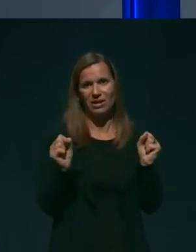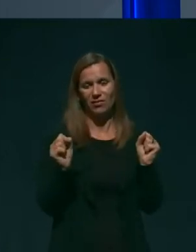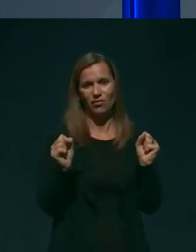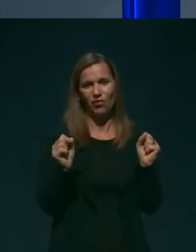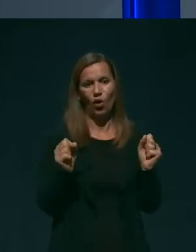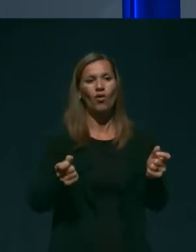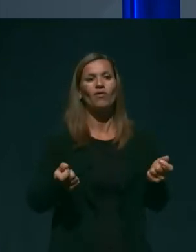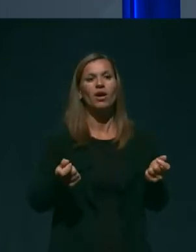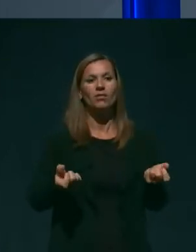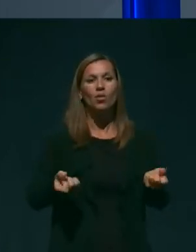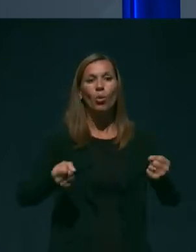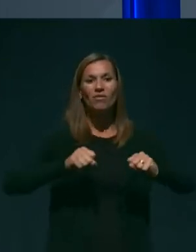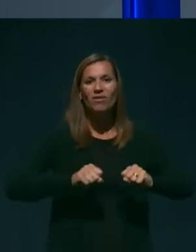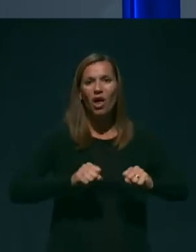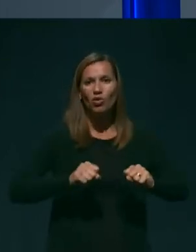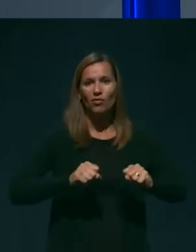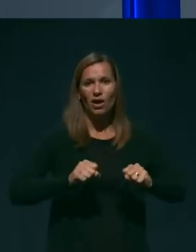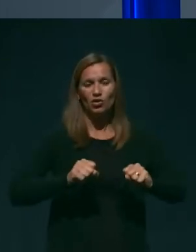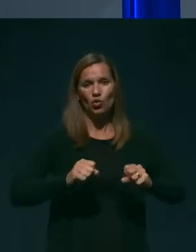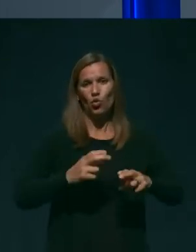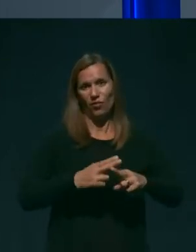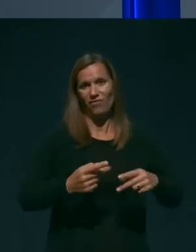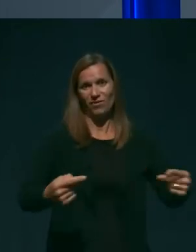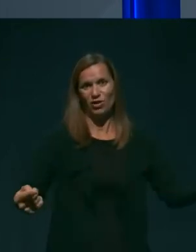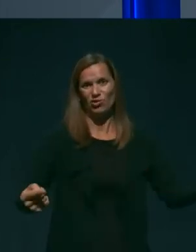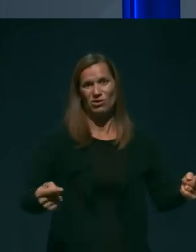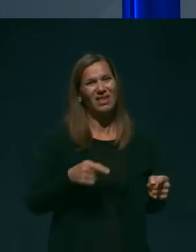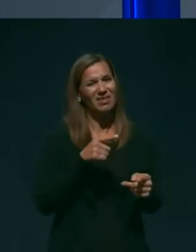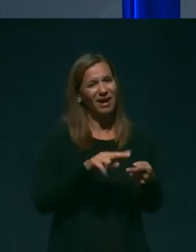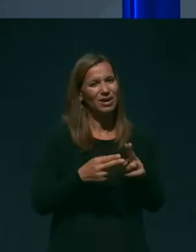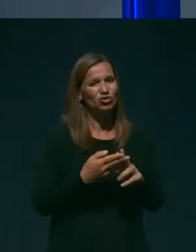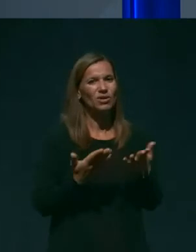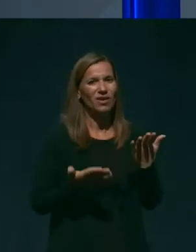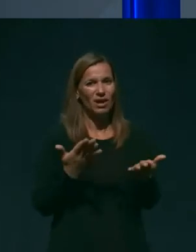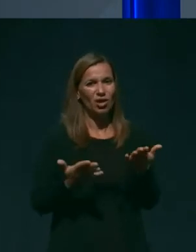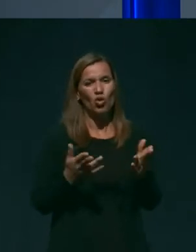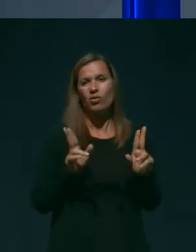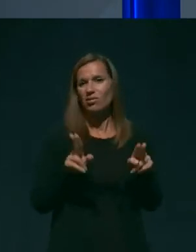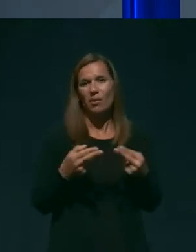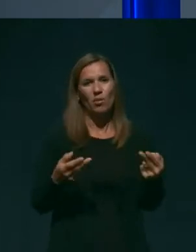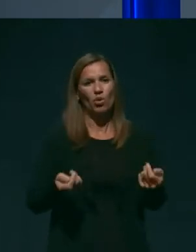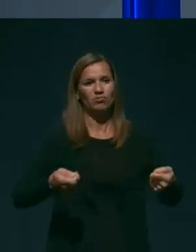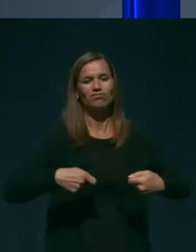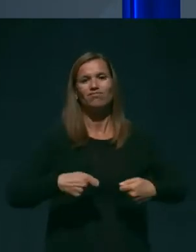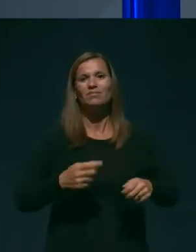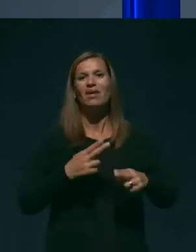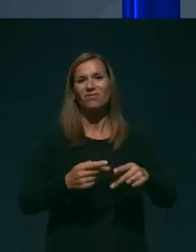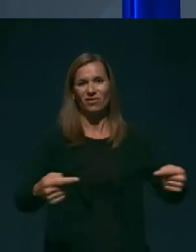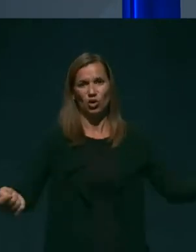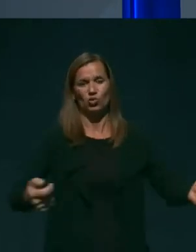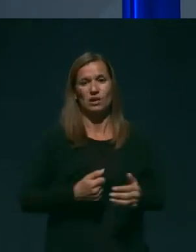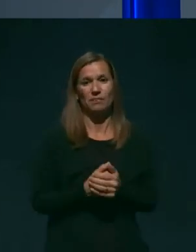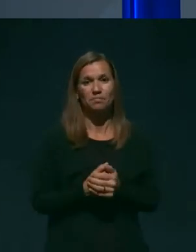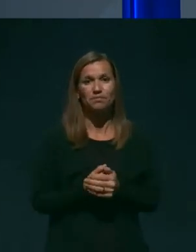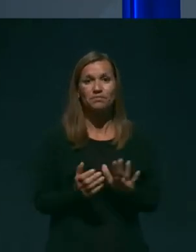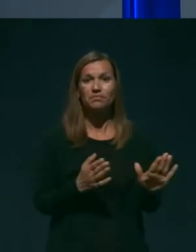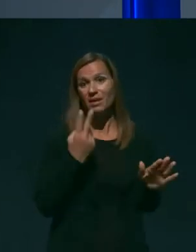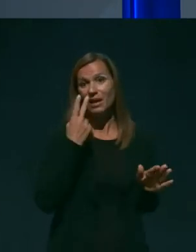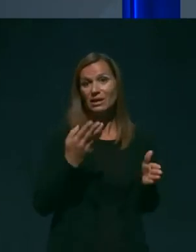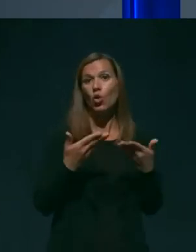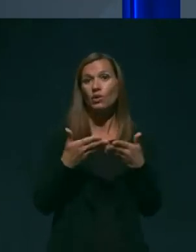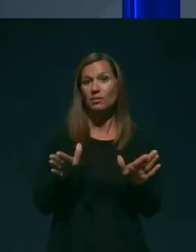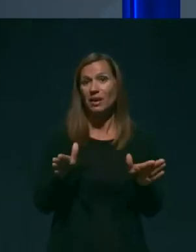oziroma bolezni ne bi mogli zamejiti. Zdaj, kar se tiče odpiranja mej